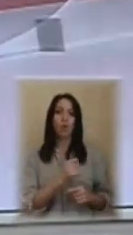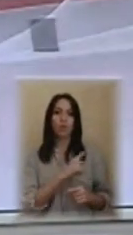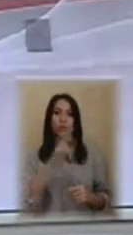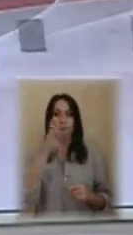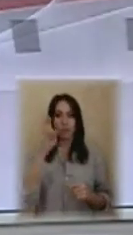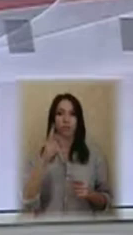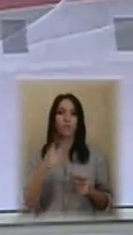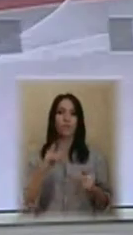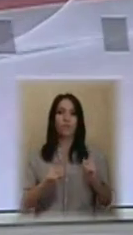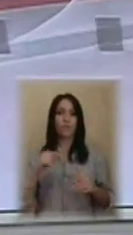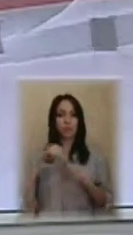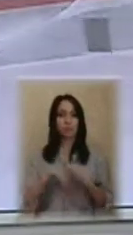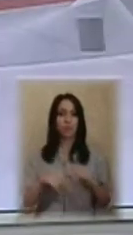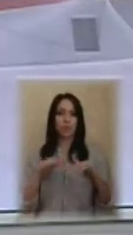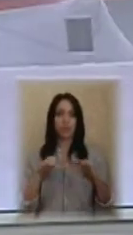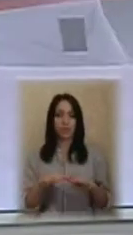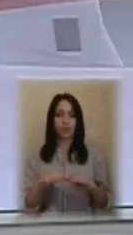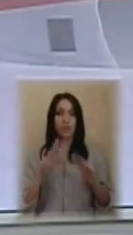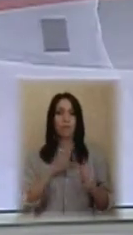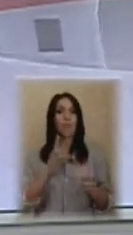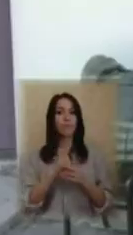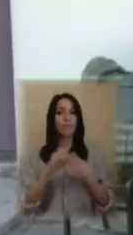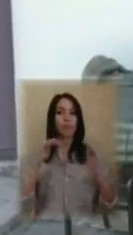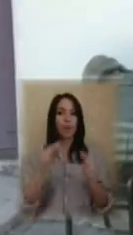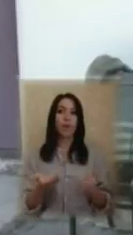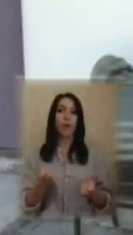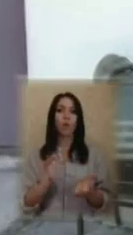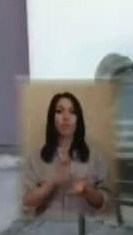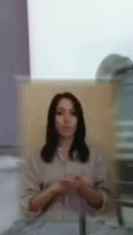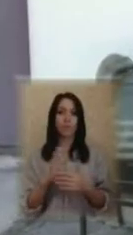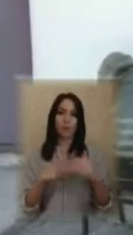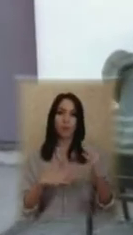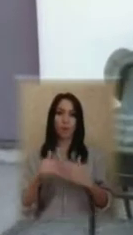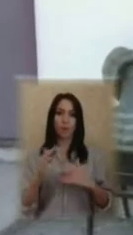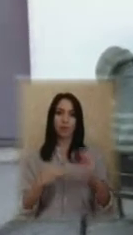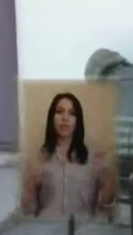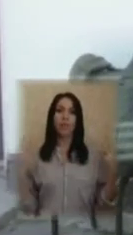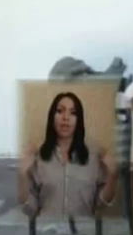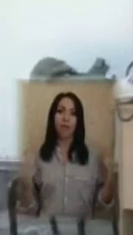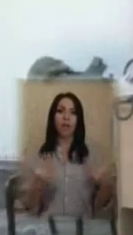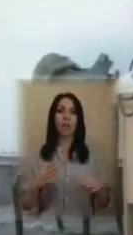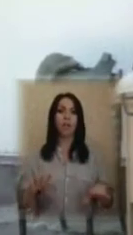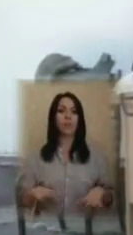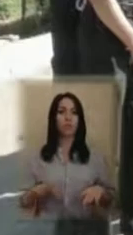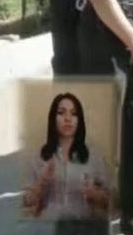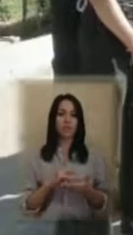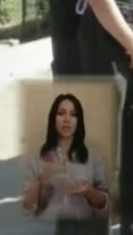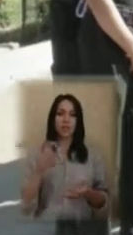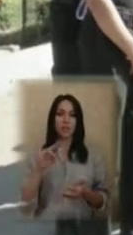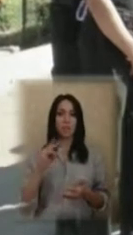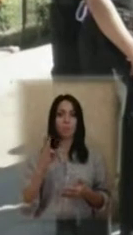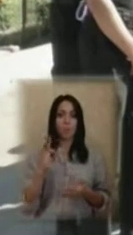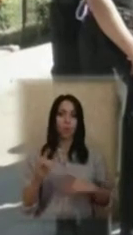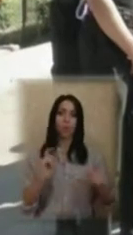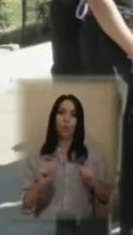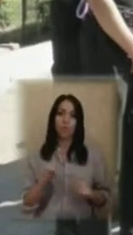Зустріч відбулася в рамках ознайомчої практики. Начальник кінологічного центру Сергій Питько курсантам розказує,